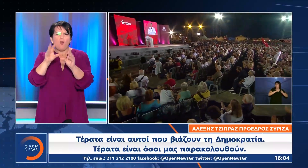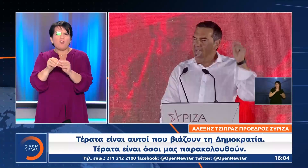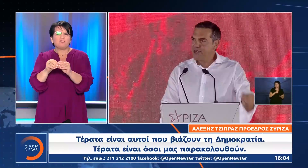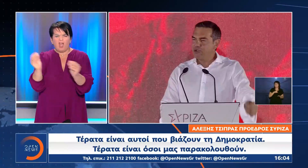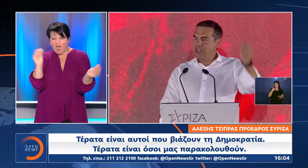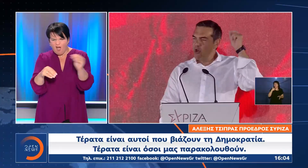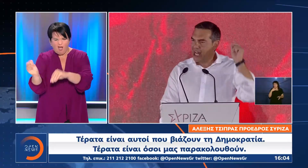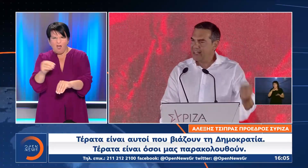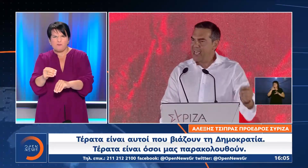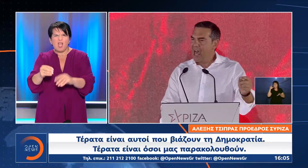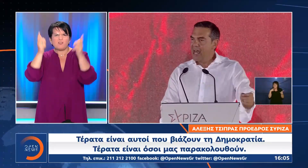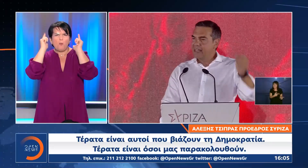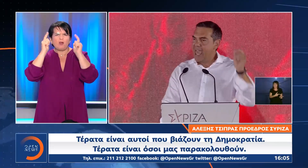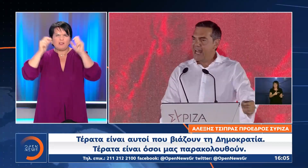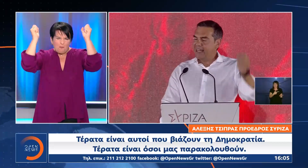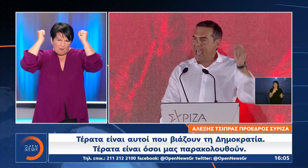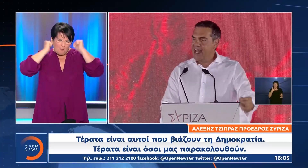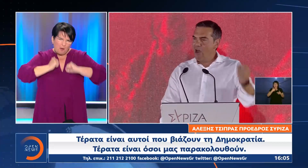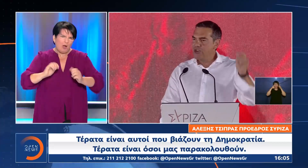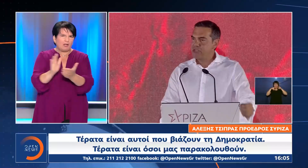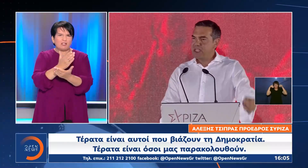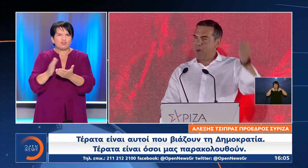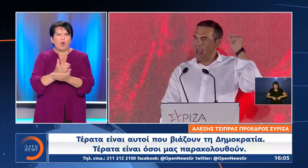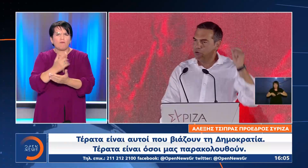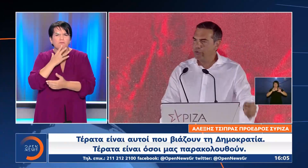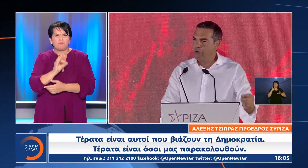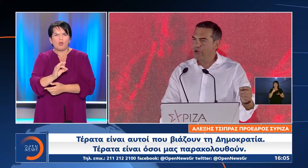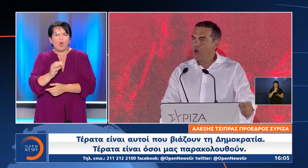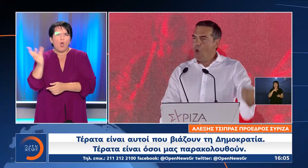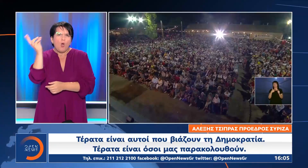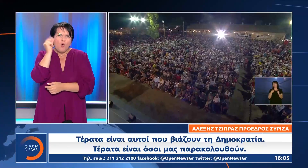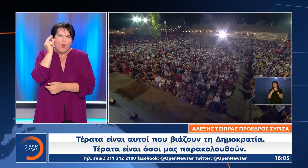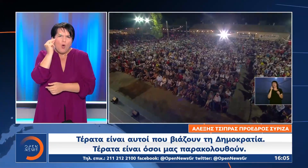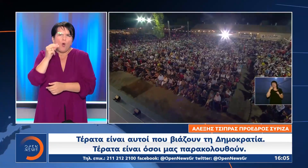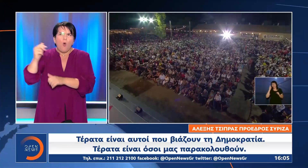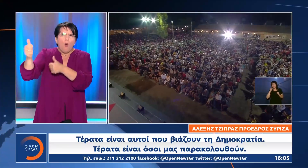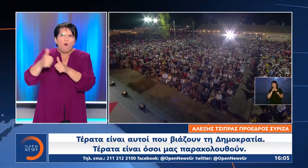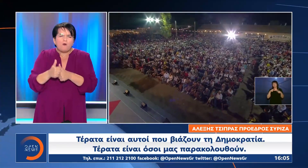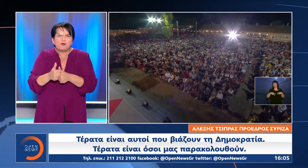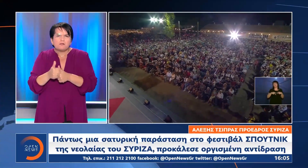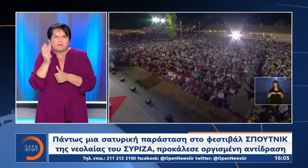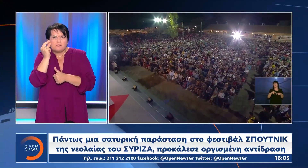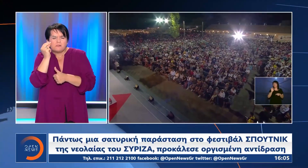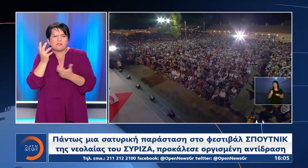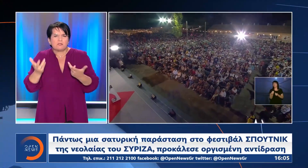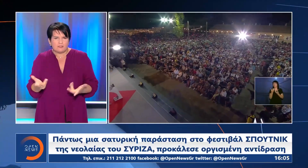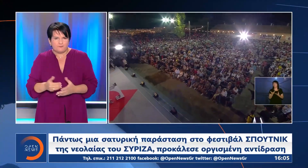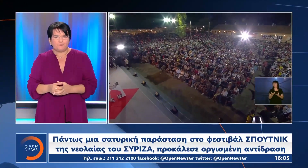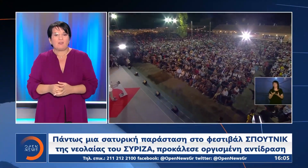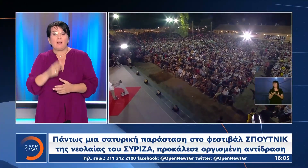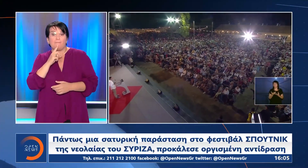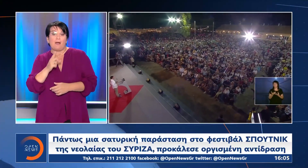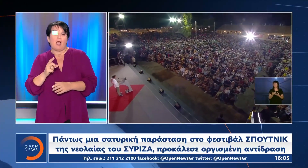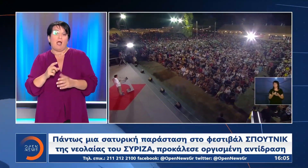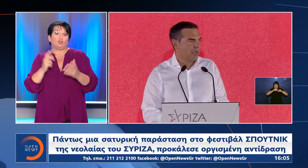Που διάζουν τη δημοκρατία Τέρατα είναι όσοι μας παρακολουθούν Πάντως μια σατυρική παράσταση Στο φεστιβάλ Sputnik